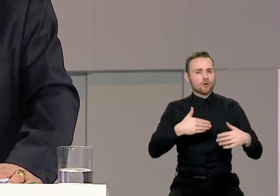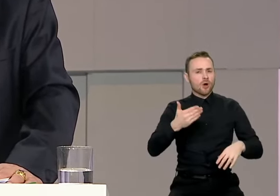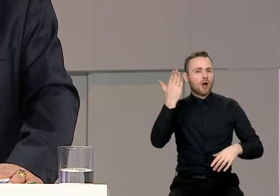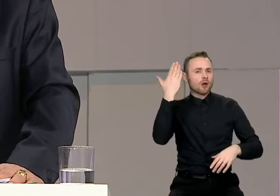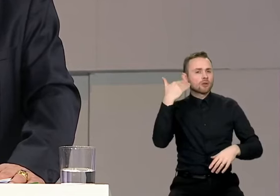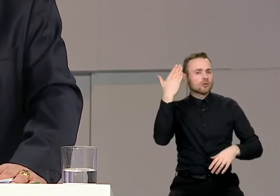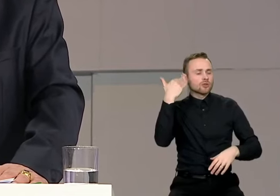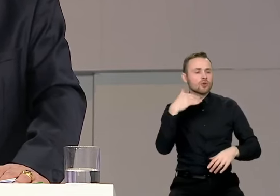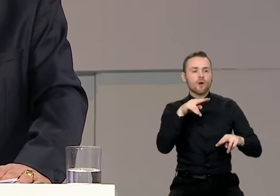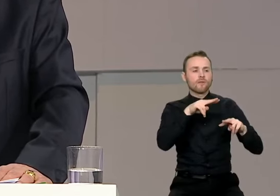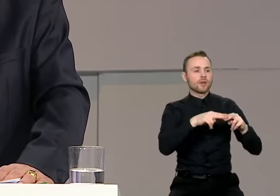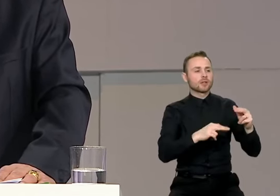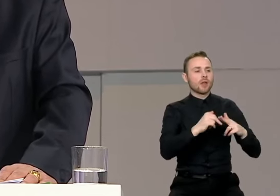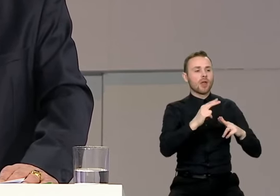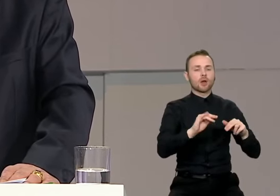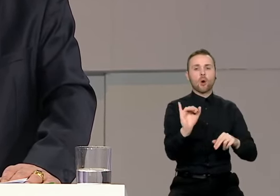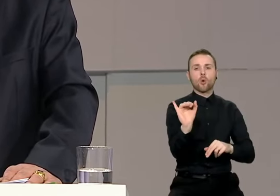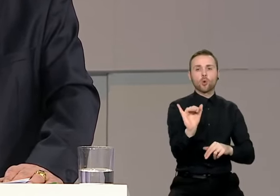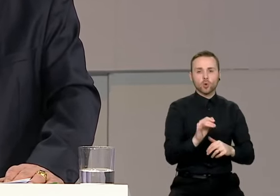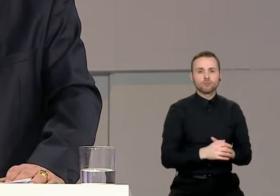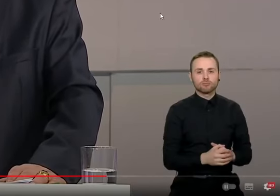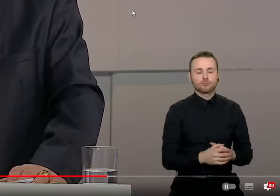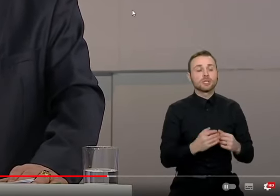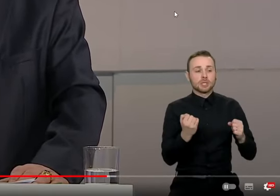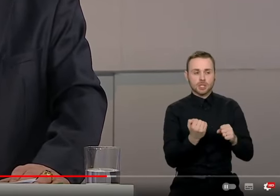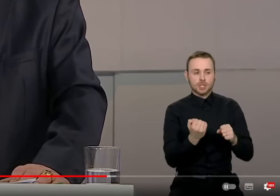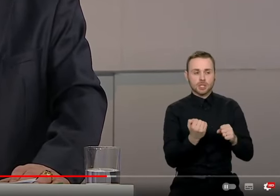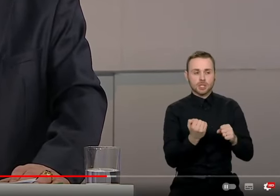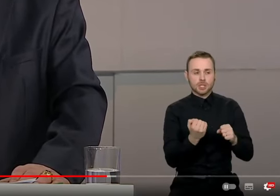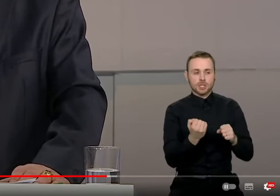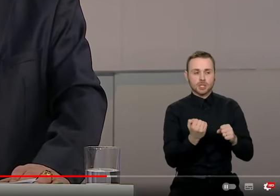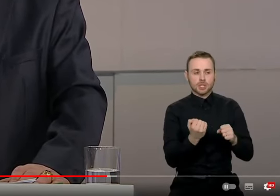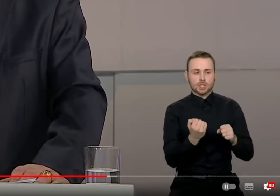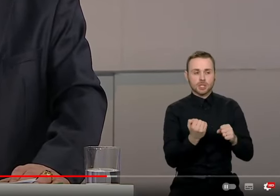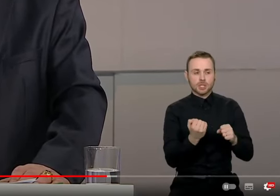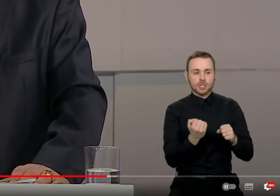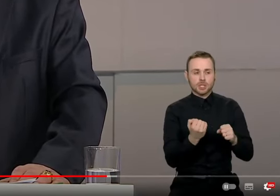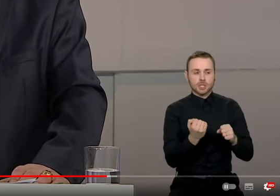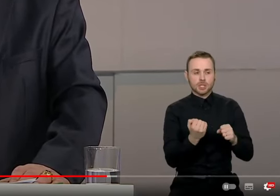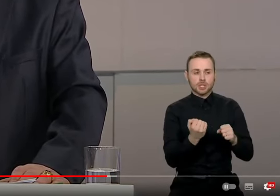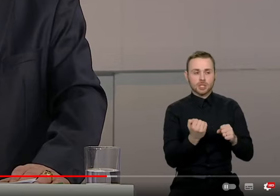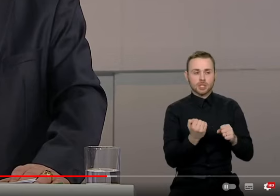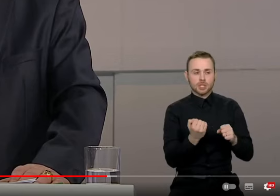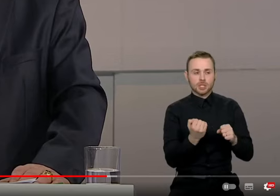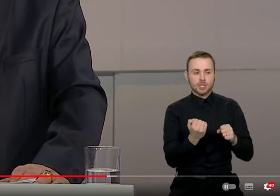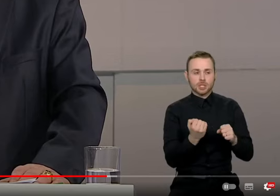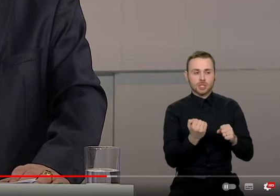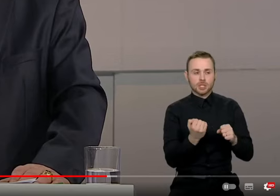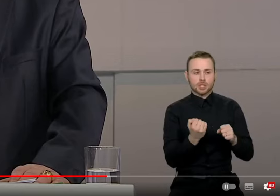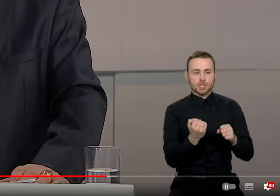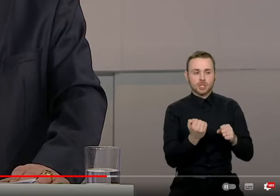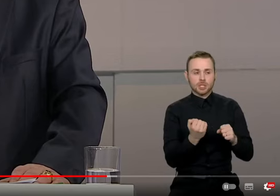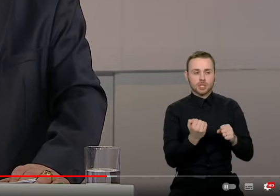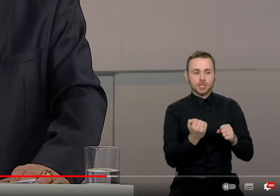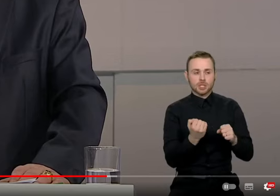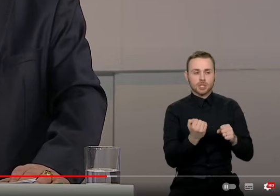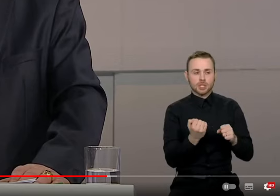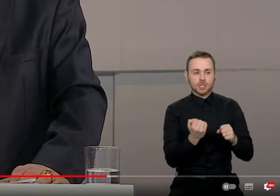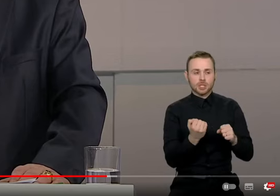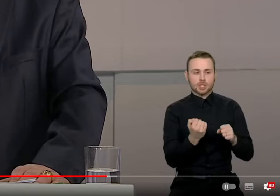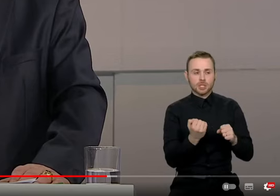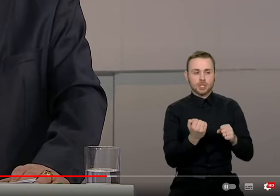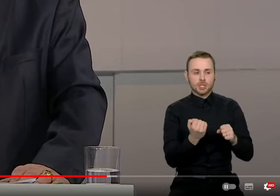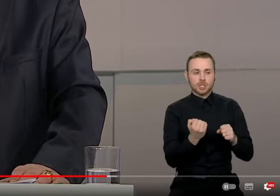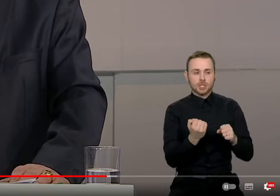lėptuvės. Antras momentas, turi būti įvertintos būtent... Žiūrėkit, orgi jau pokis, gal norite